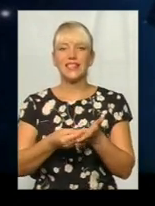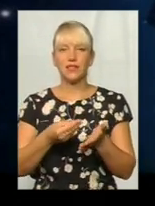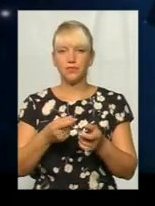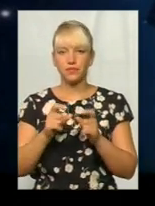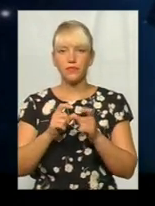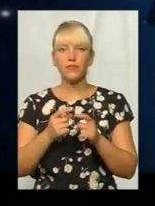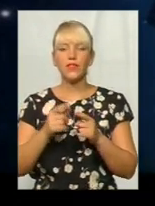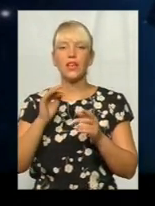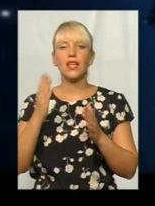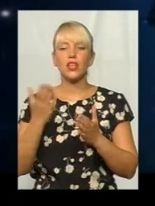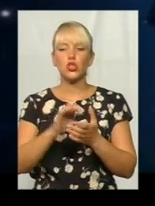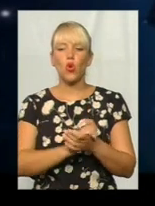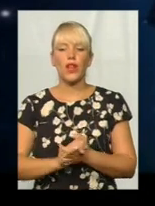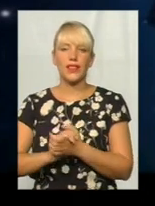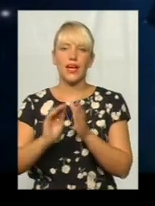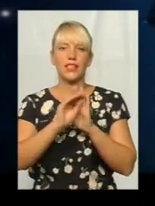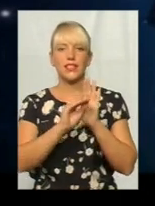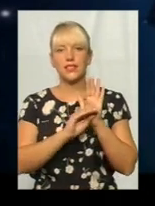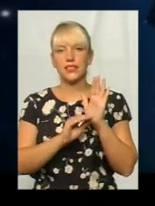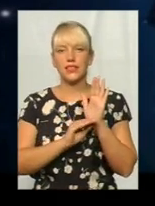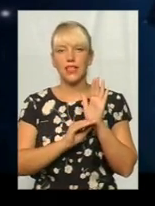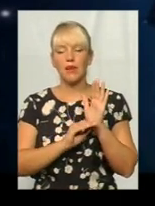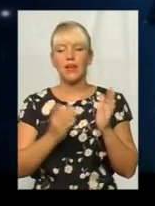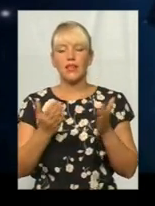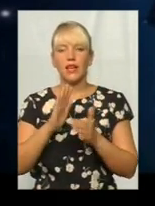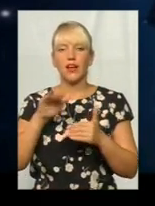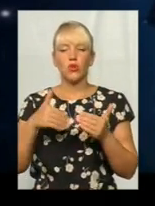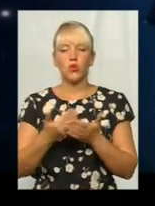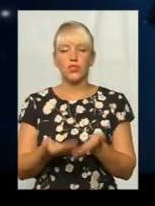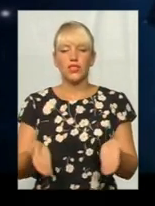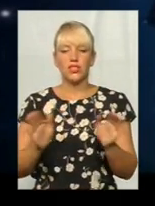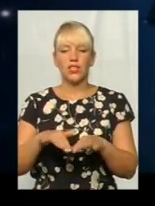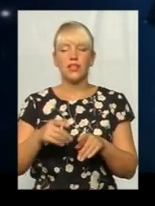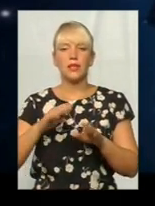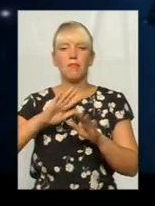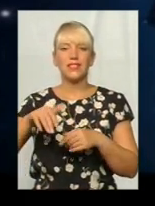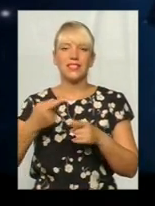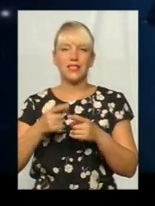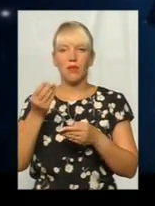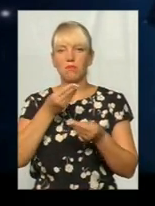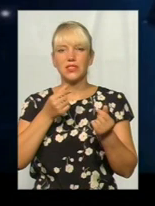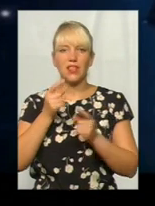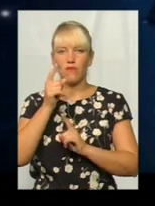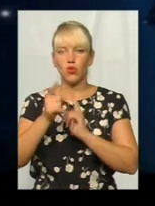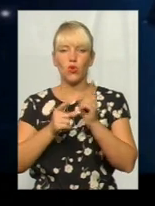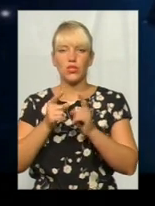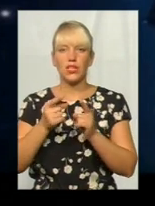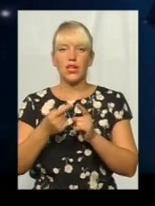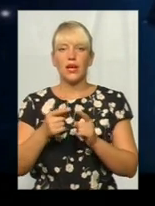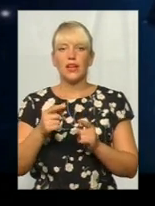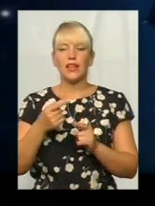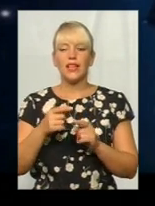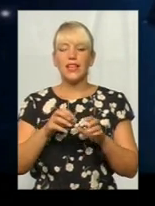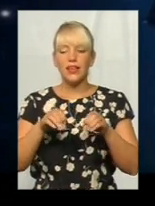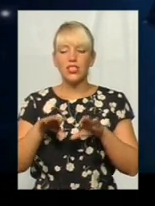і досі залишається після цієї псевдо-пенсійної реформи, рішення про розмір пенсій все